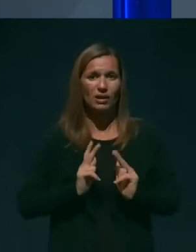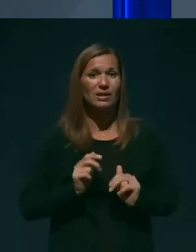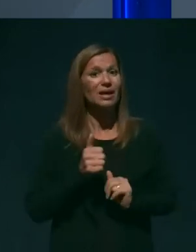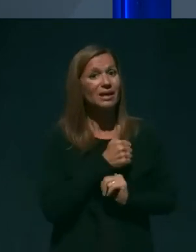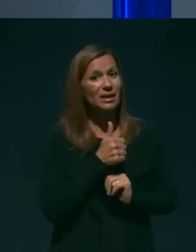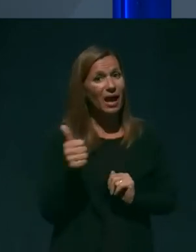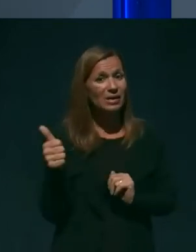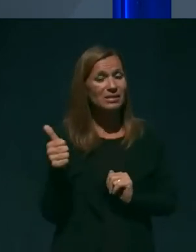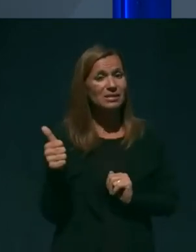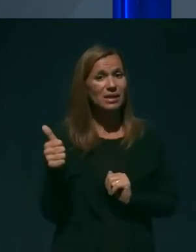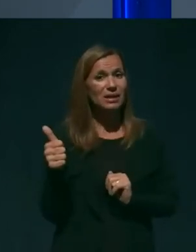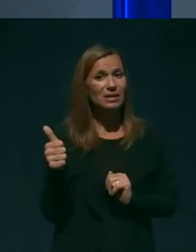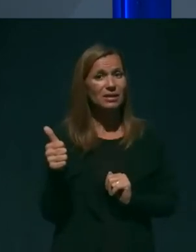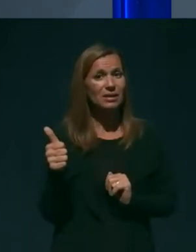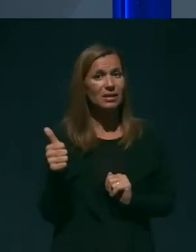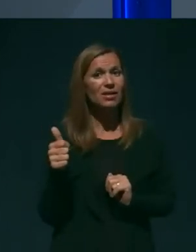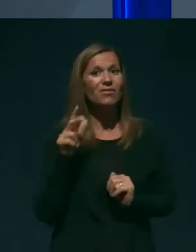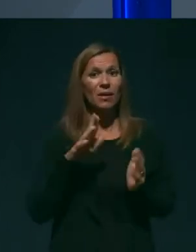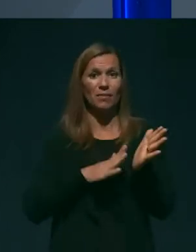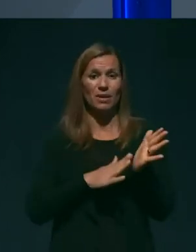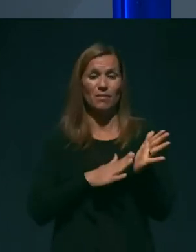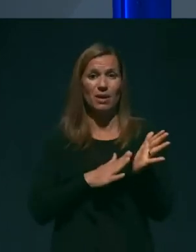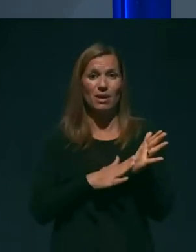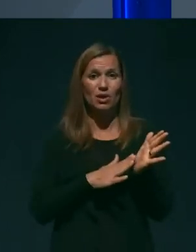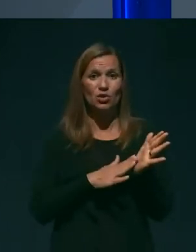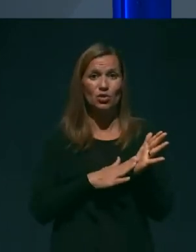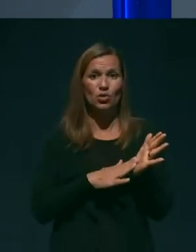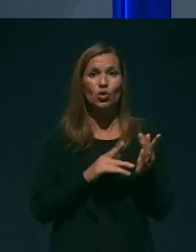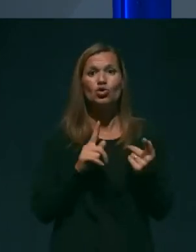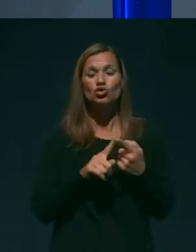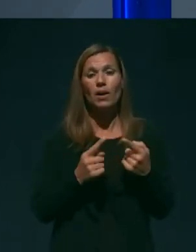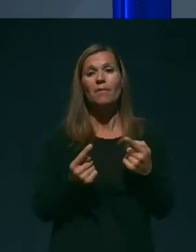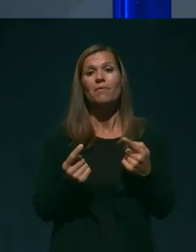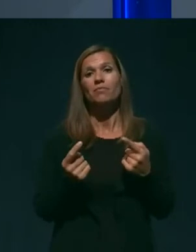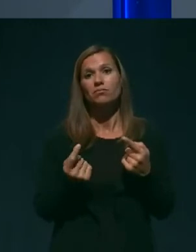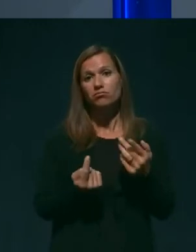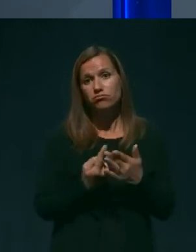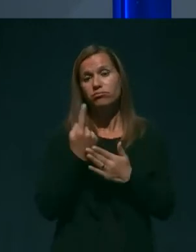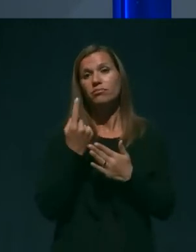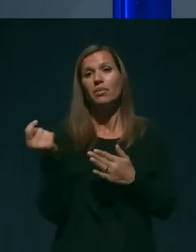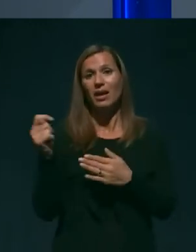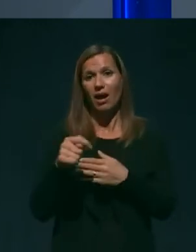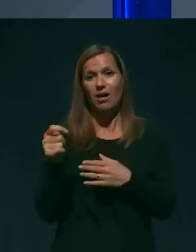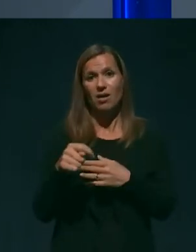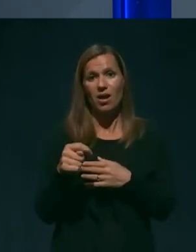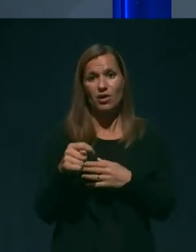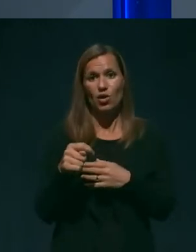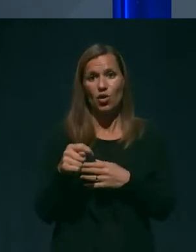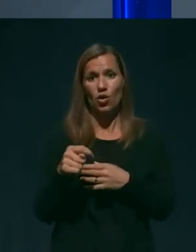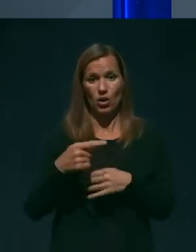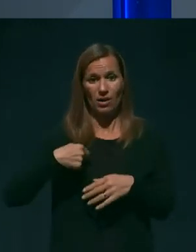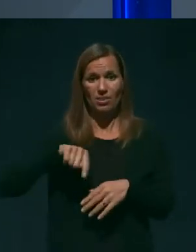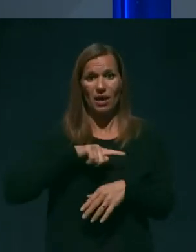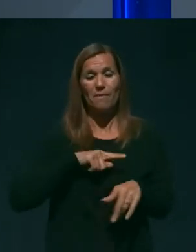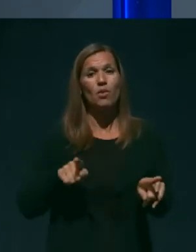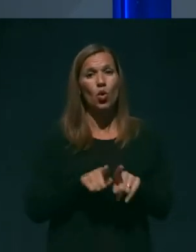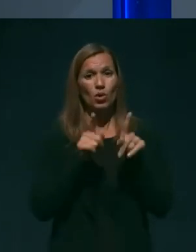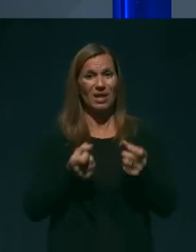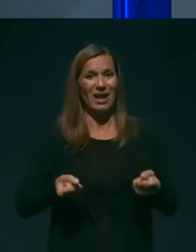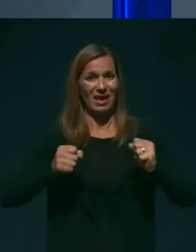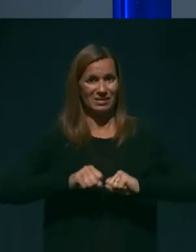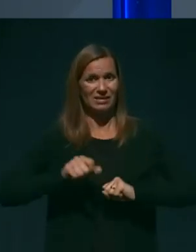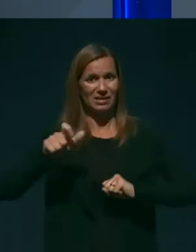seveda v primeru, če prihajajo h nam kot lastniki nepremičnin,